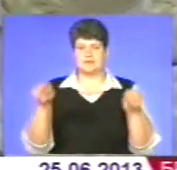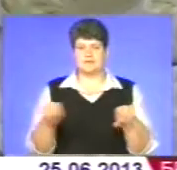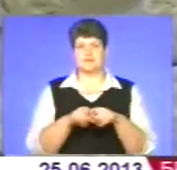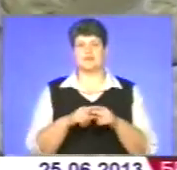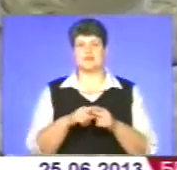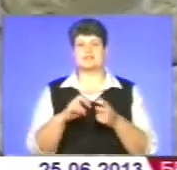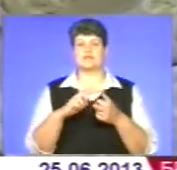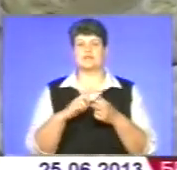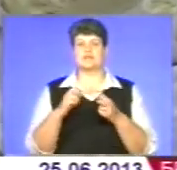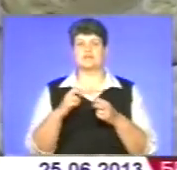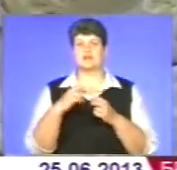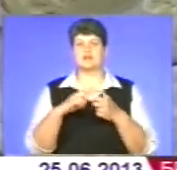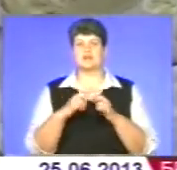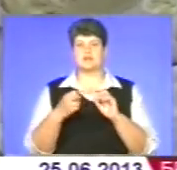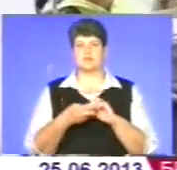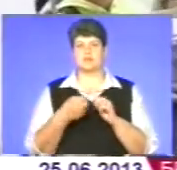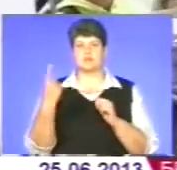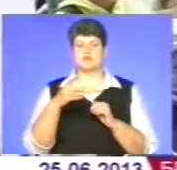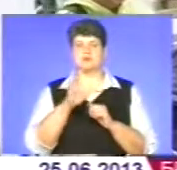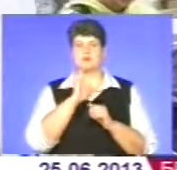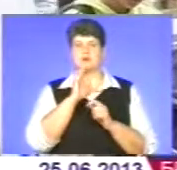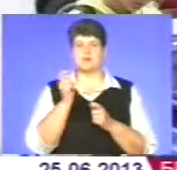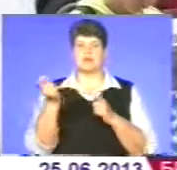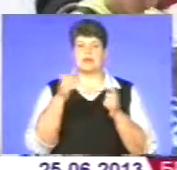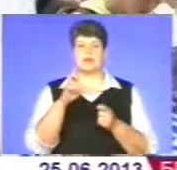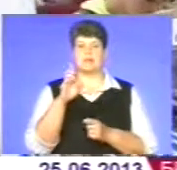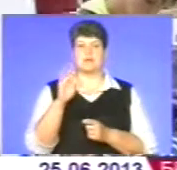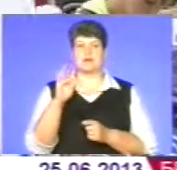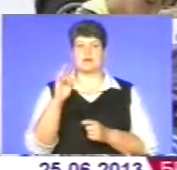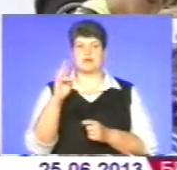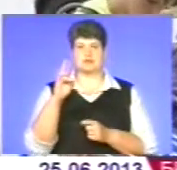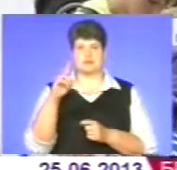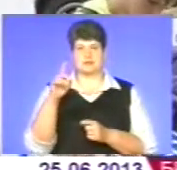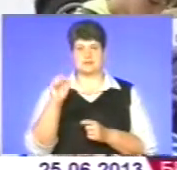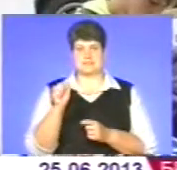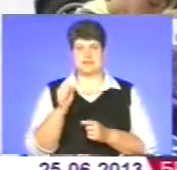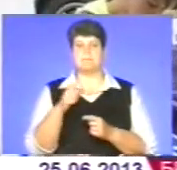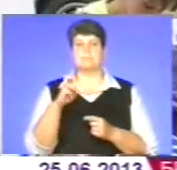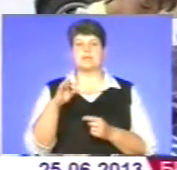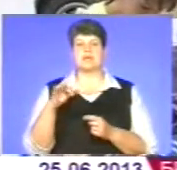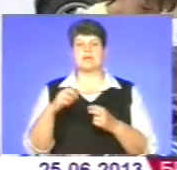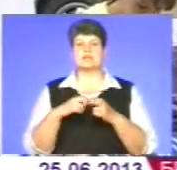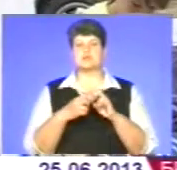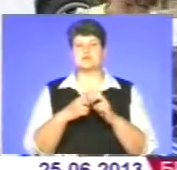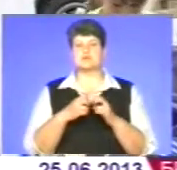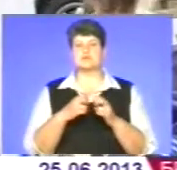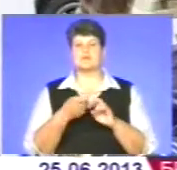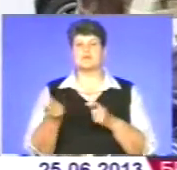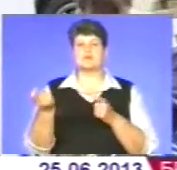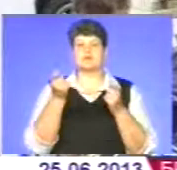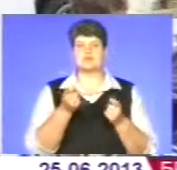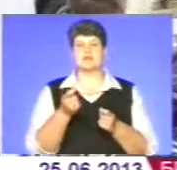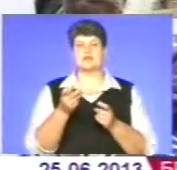-Франківської області привезла бринзу. Бринзу готує дяки з кулешою, з банужем гусульським.